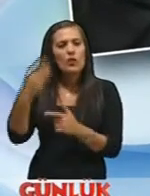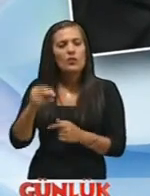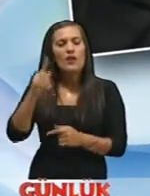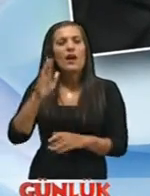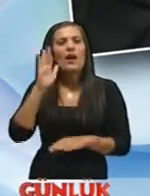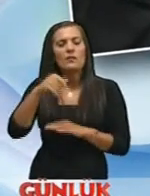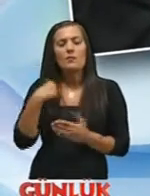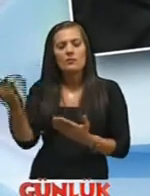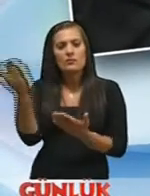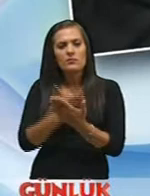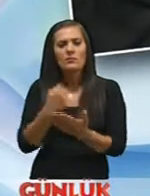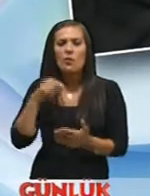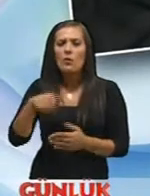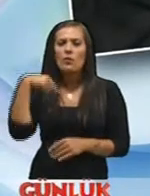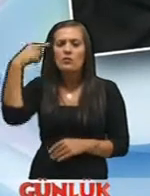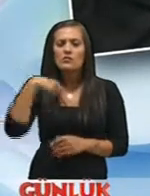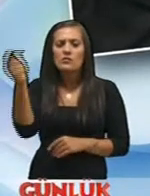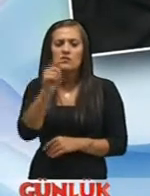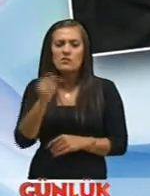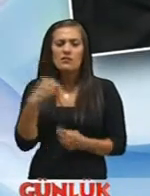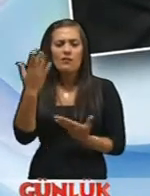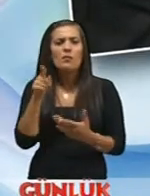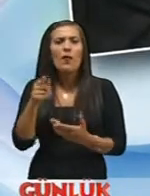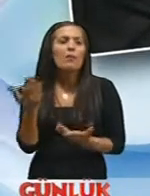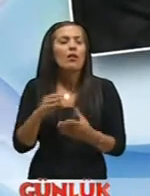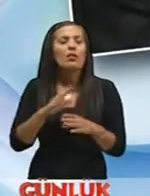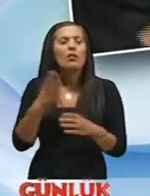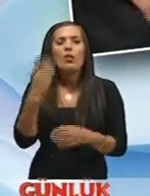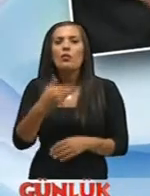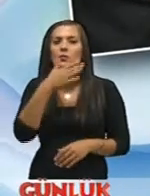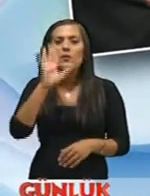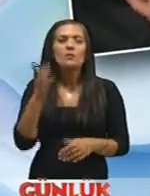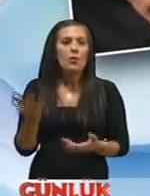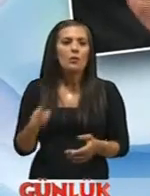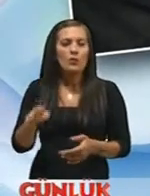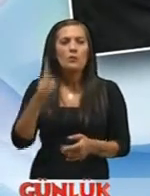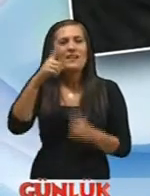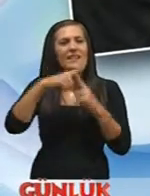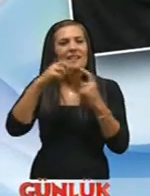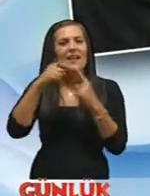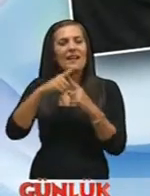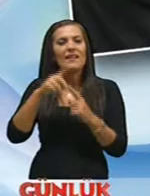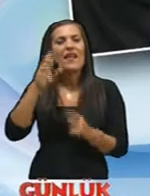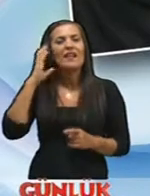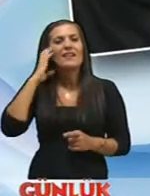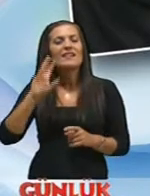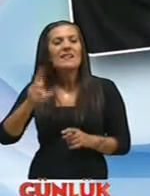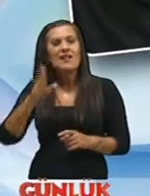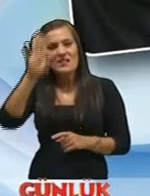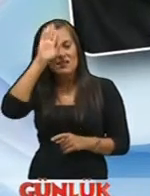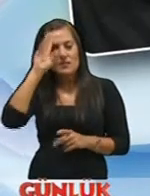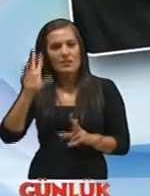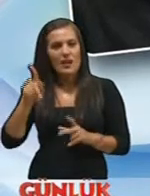aşamasına bana geldi ben böyle düşündüm çizdim verdim ama ne oldu bilmiyorum onu bir tane de TRT'nin radyosu var İstanbul